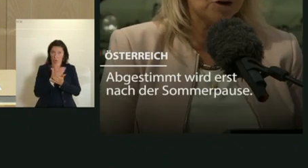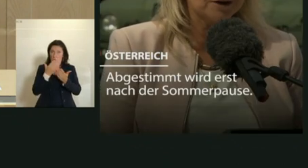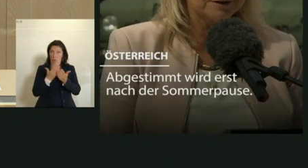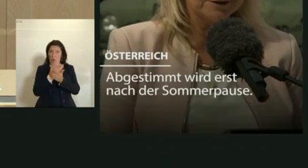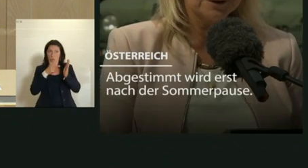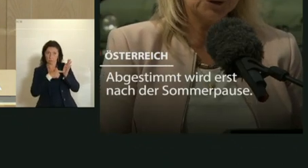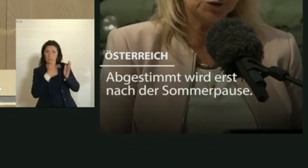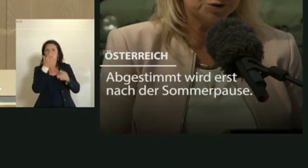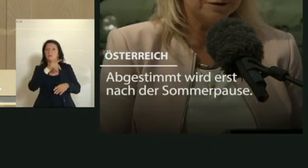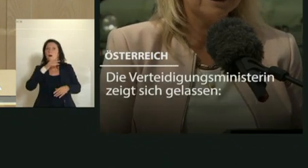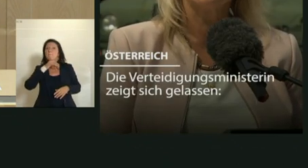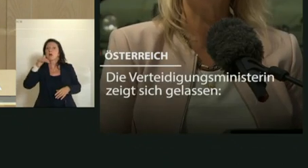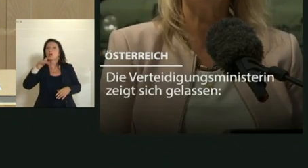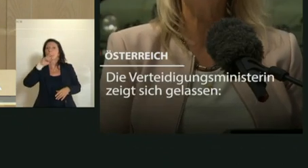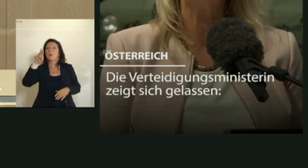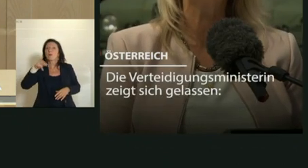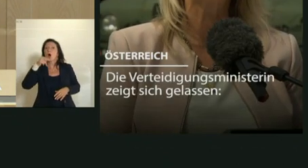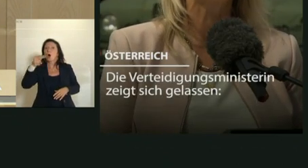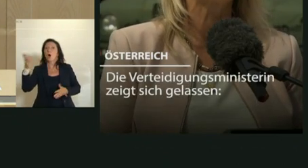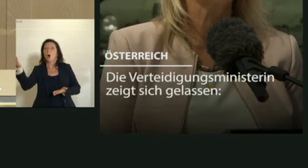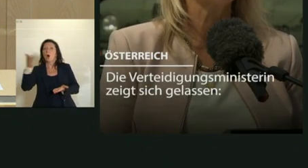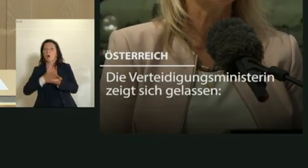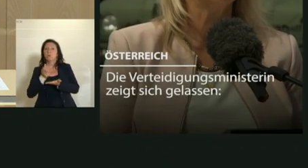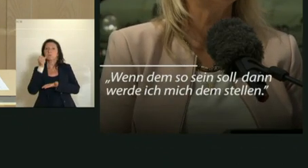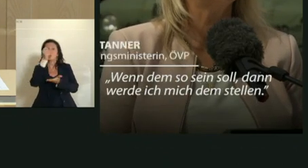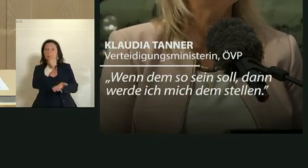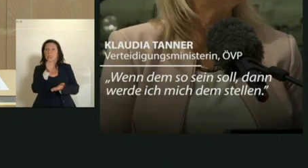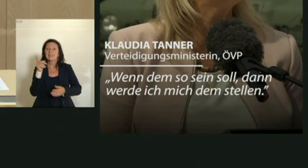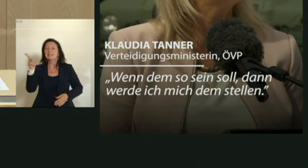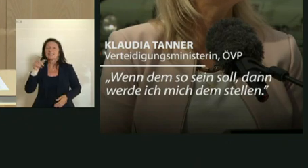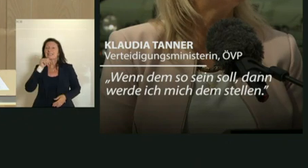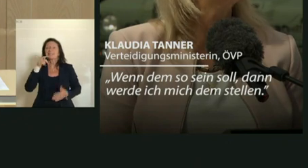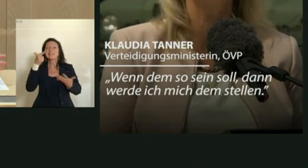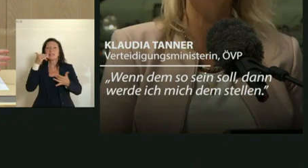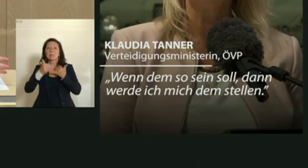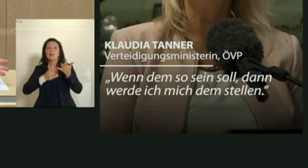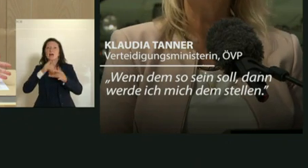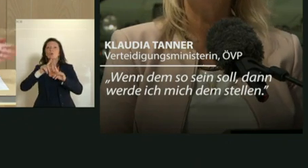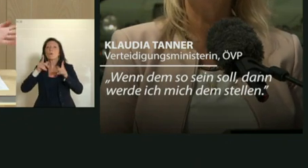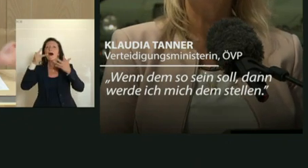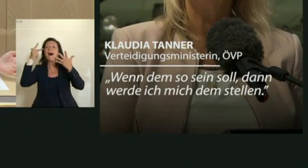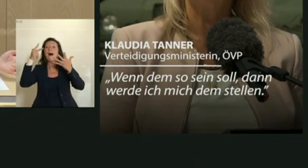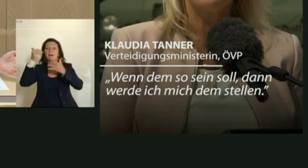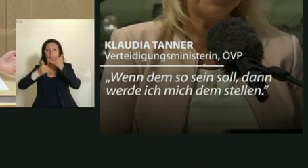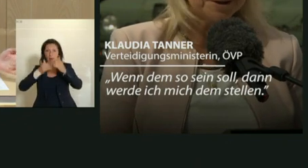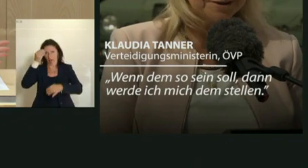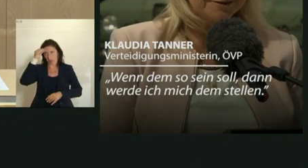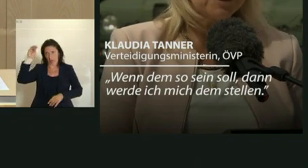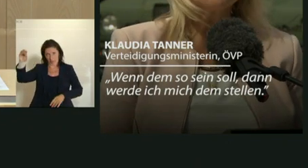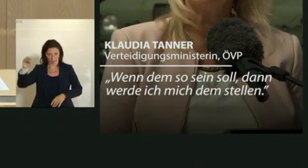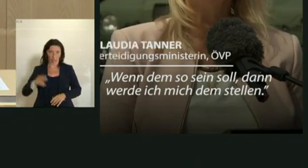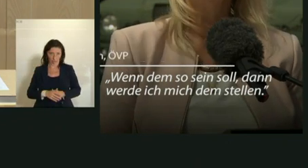Euro für, Herr Strasser, da muss ich Sie noch einmal korrigieren, nicht sieben Jahre, sondern acht Jahre, denn 20 bis